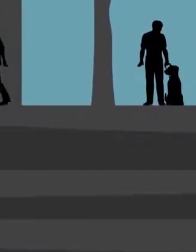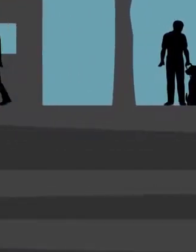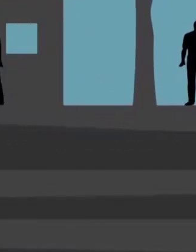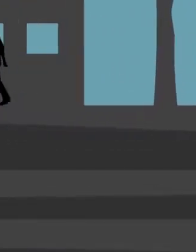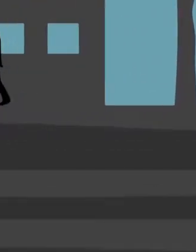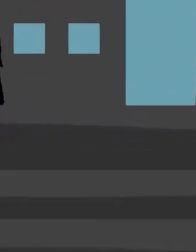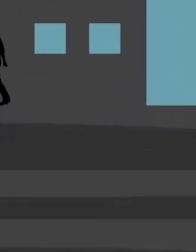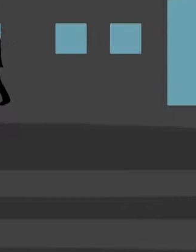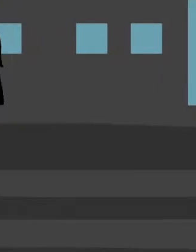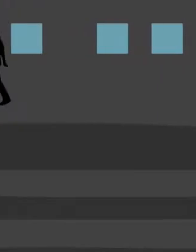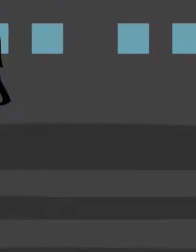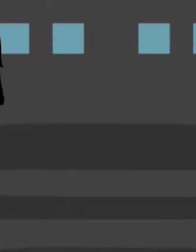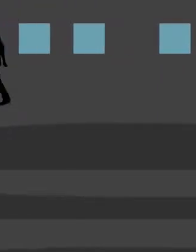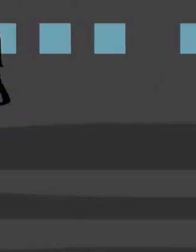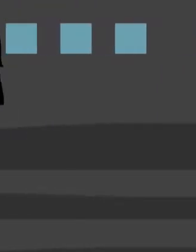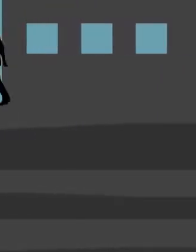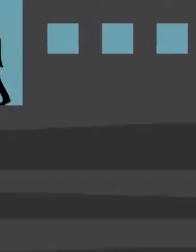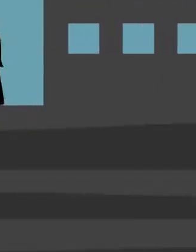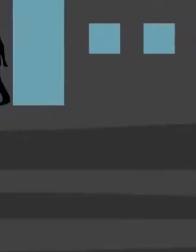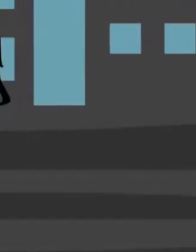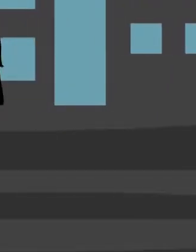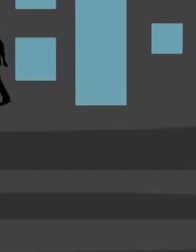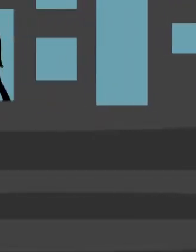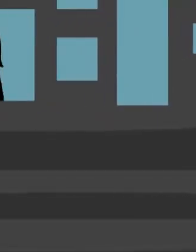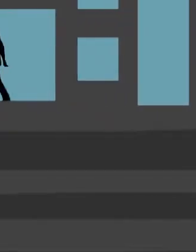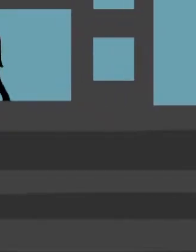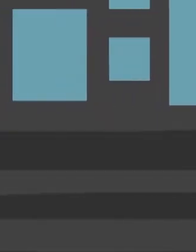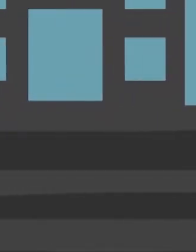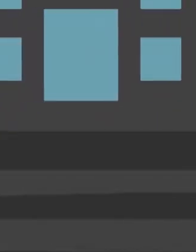want, I can be what I want to be